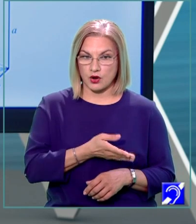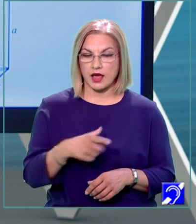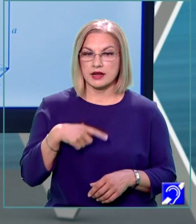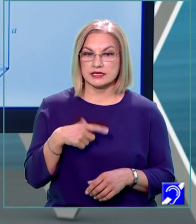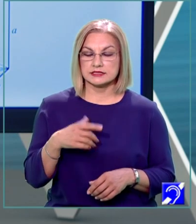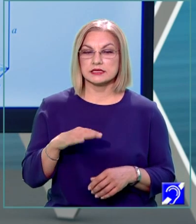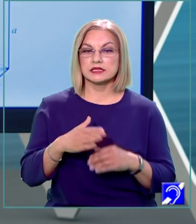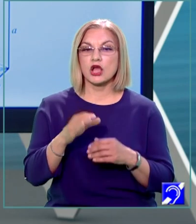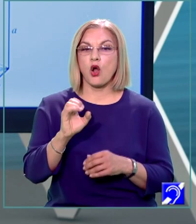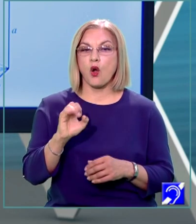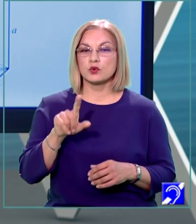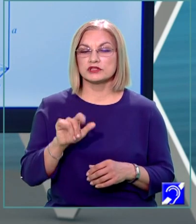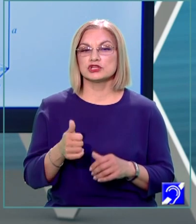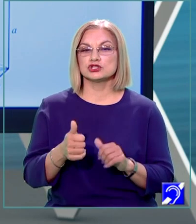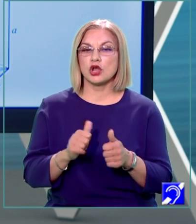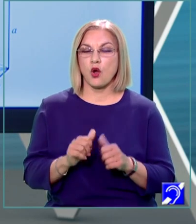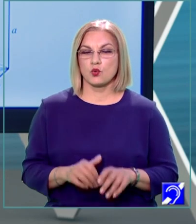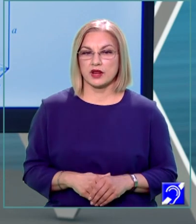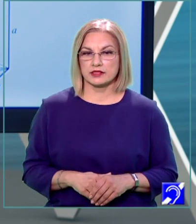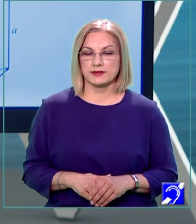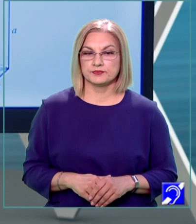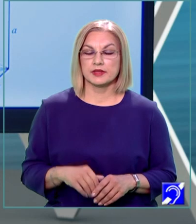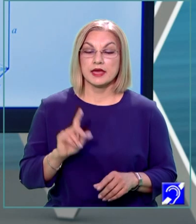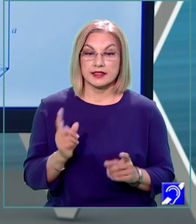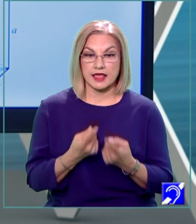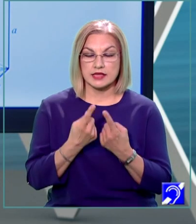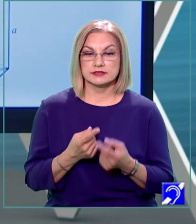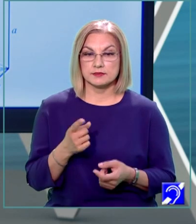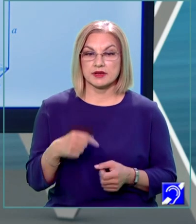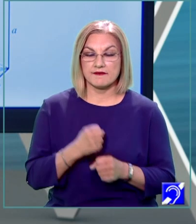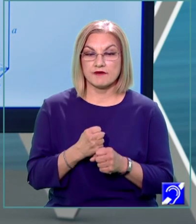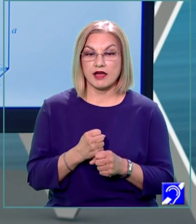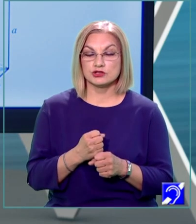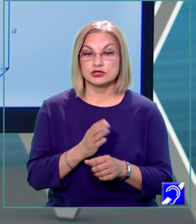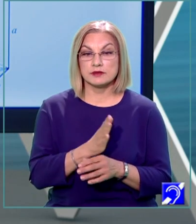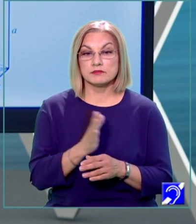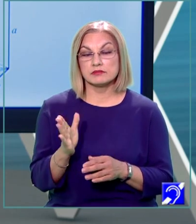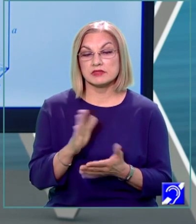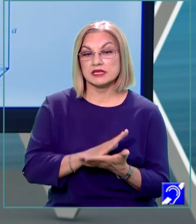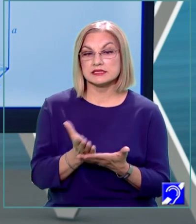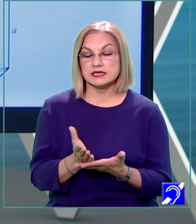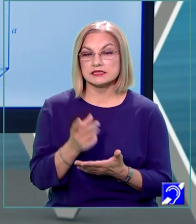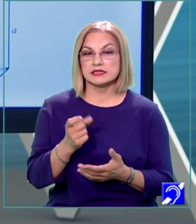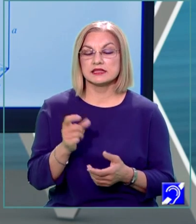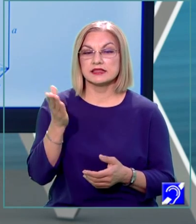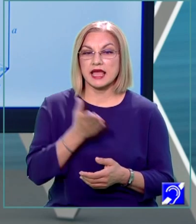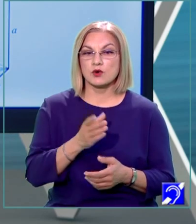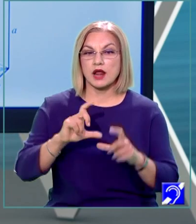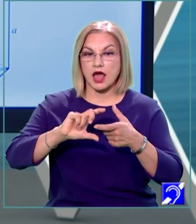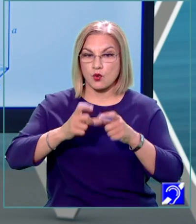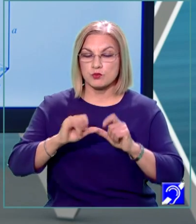congruente și concurente. De asemenea, facem distinția între diagonala cubului și